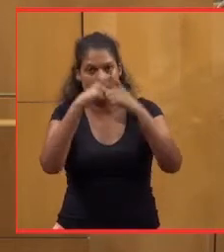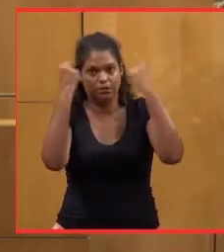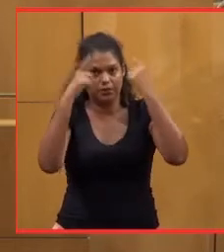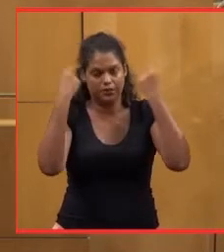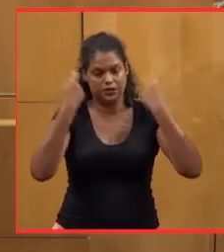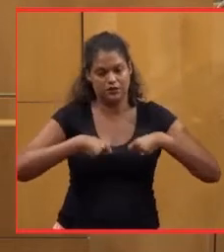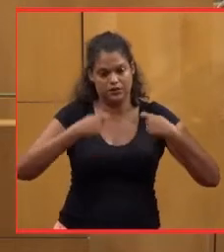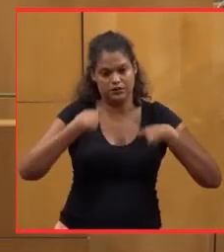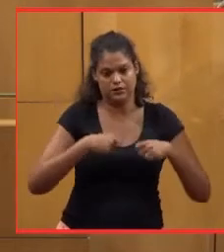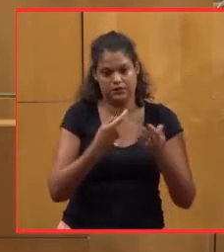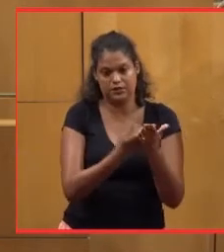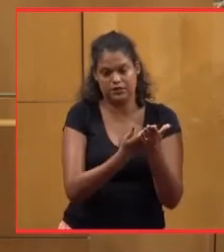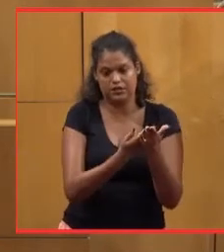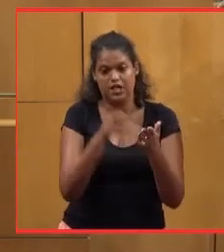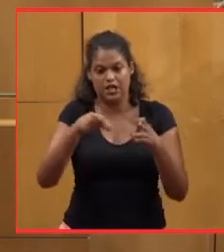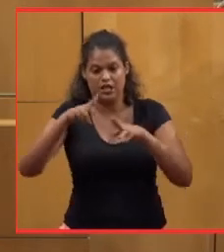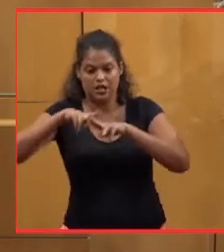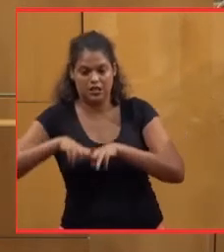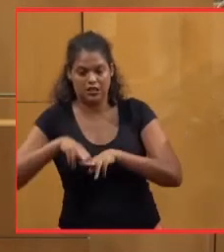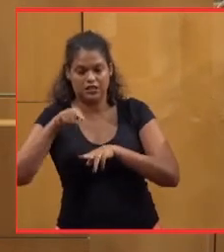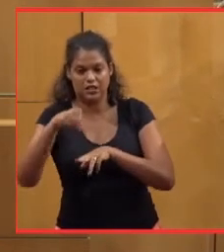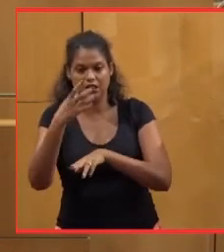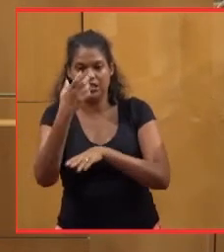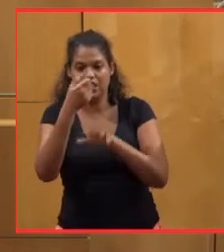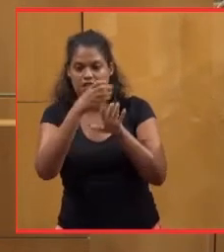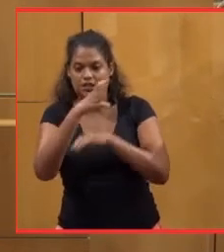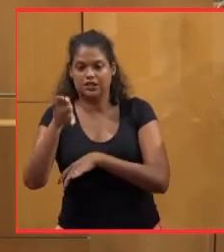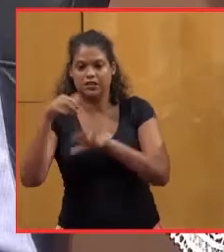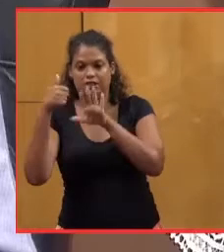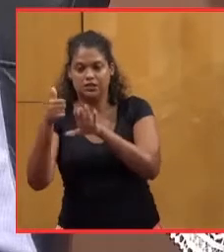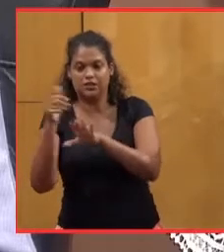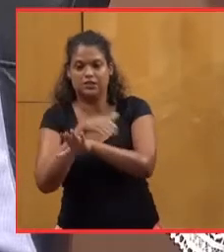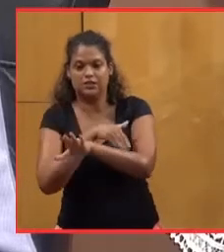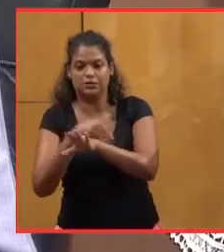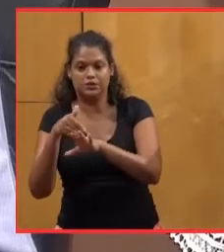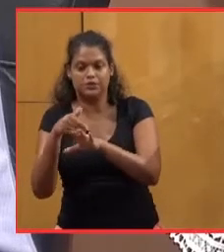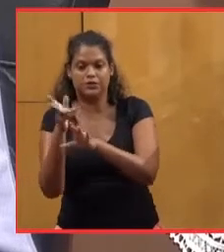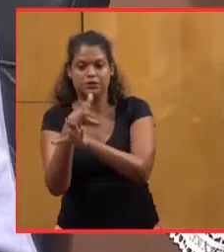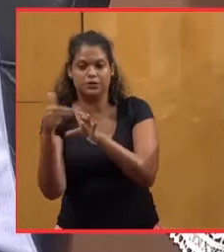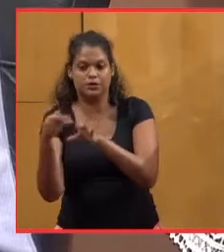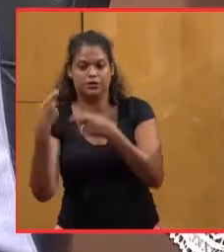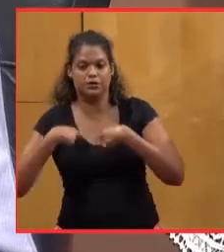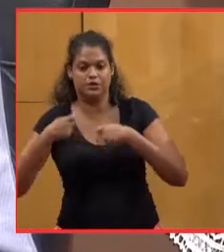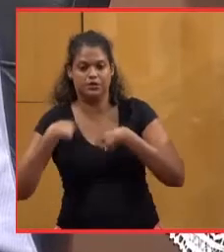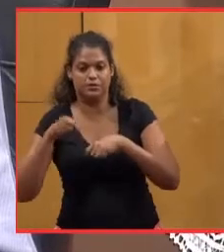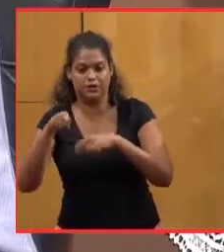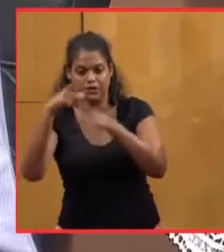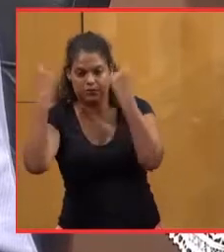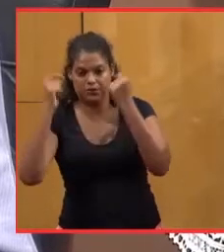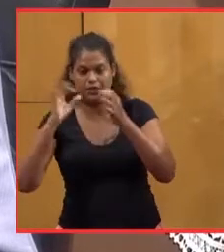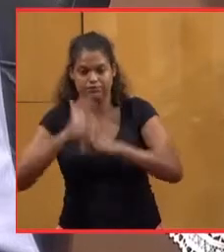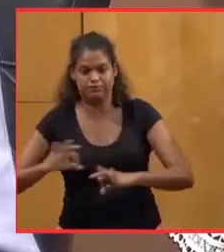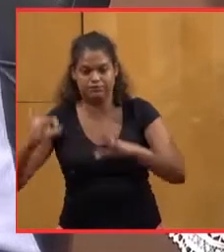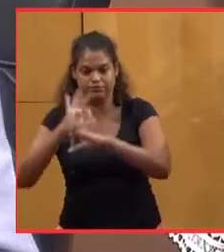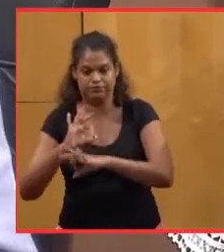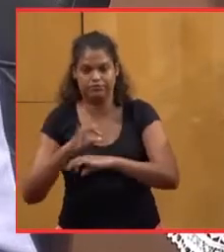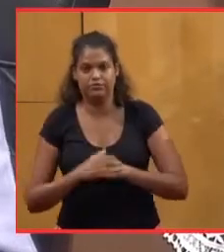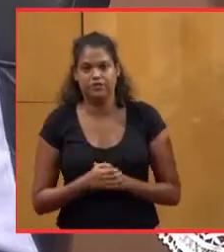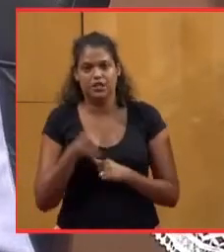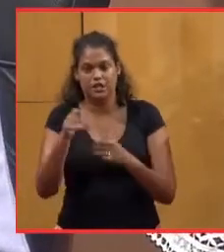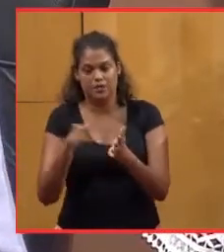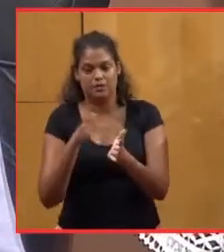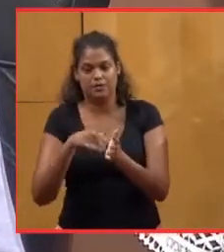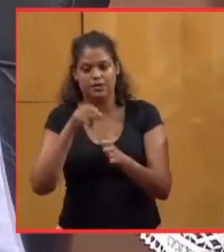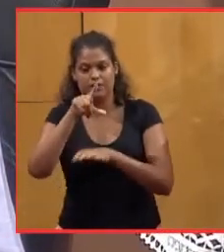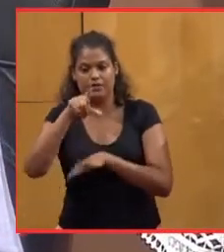dépenses et il reste près de 106,3 millions d'euros en dépenses non mandatées. Page